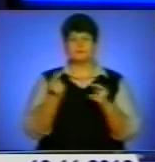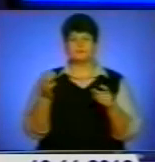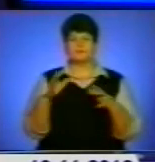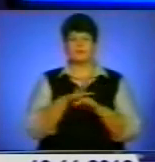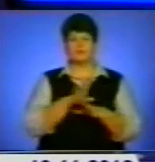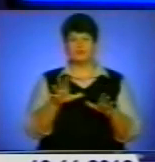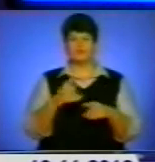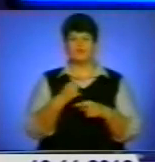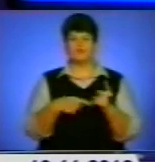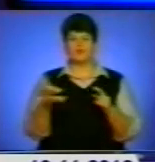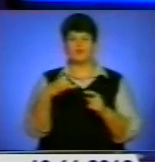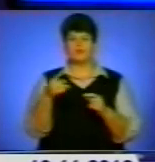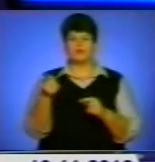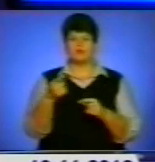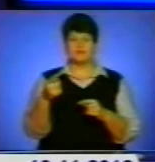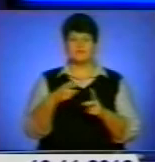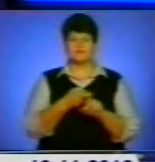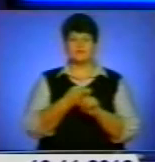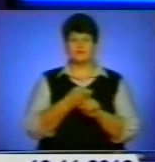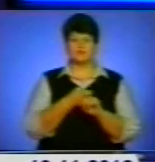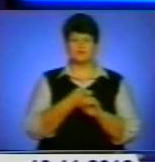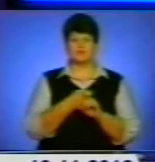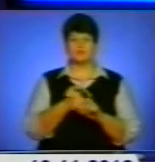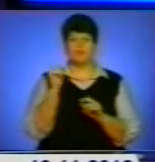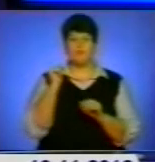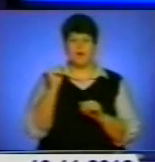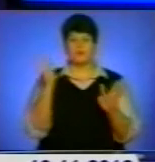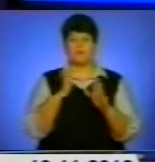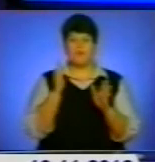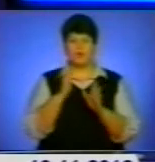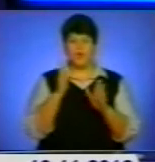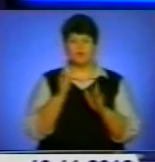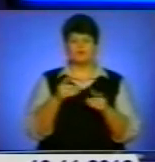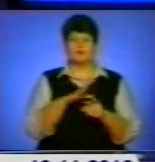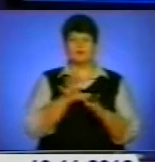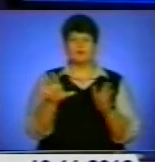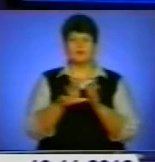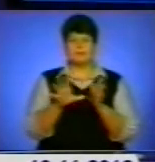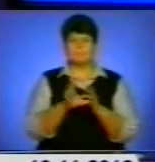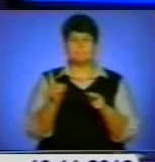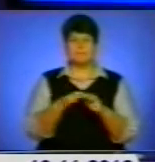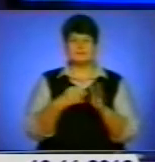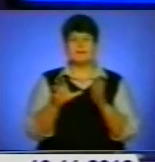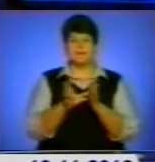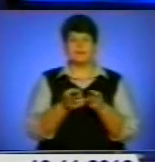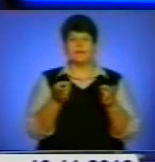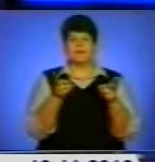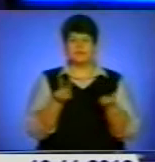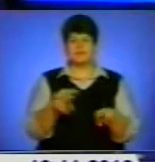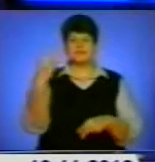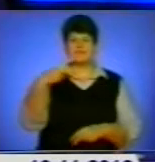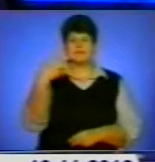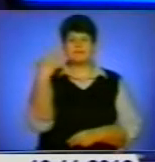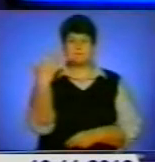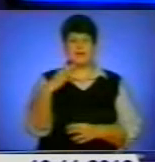районів Тернопільщини. Внаслідок негоди через спрацювання систем захисту лінії електропередач без електропостачання залишилося 25